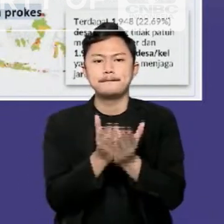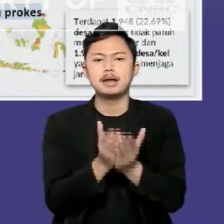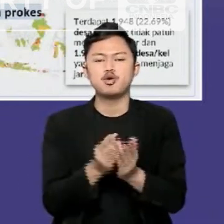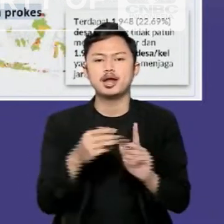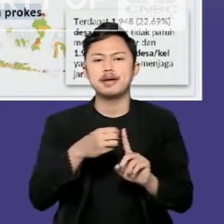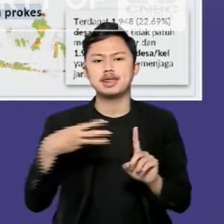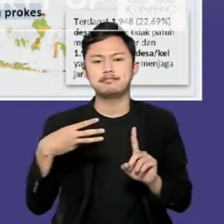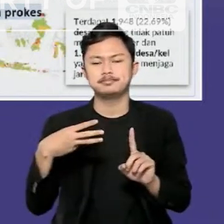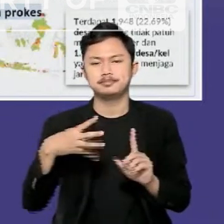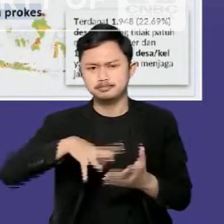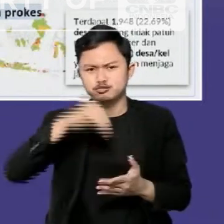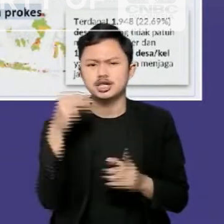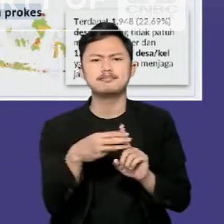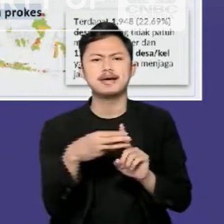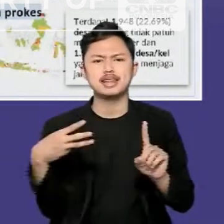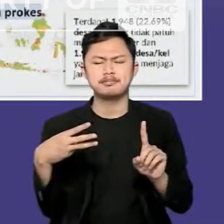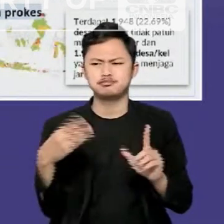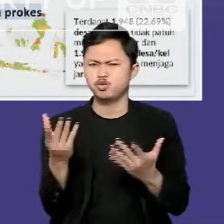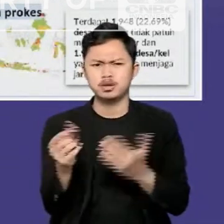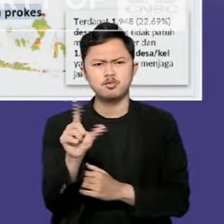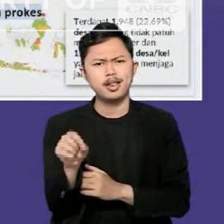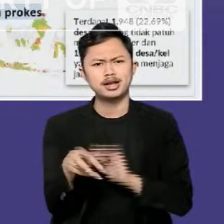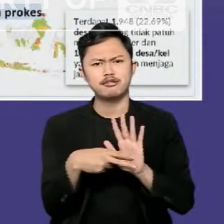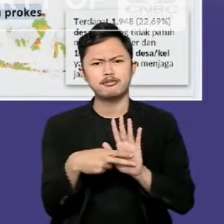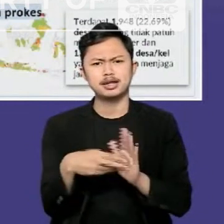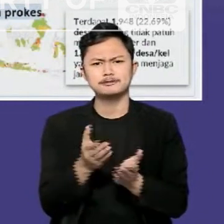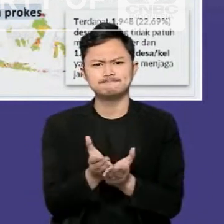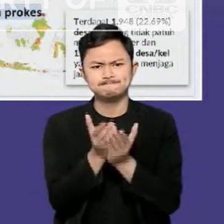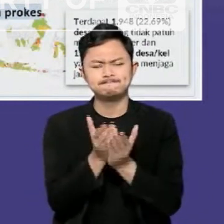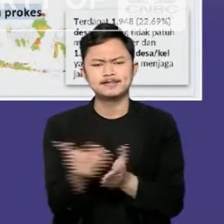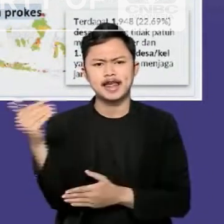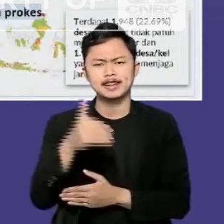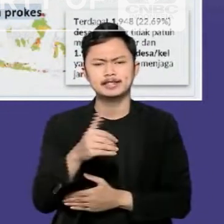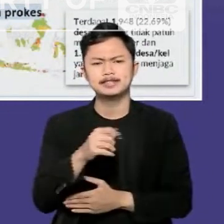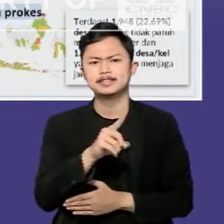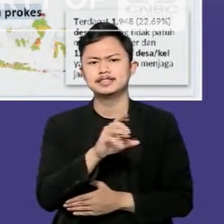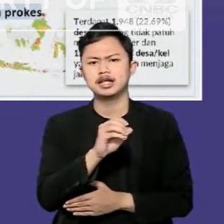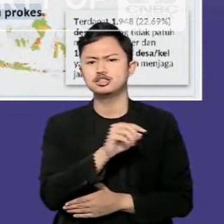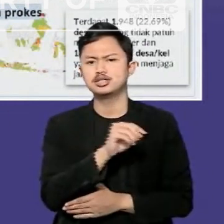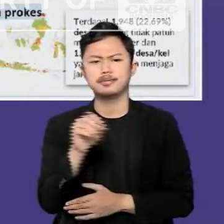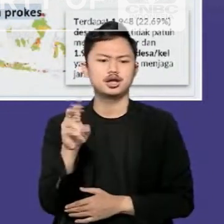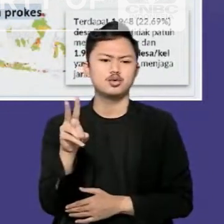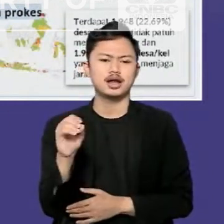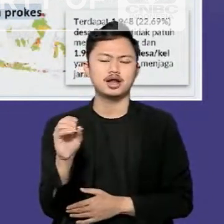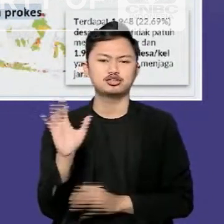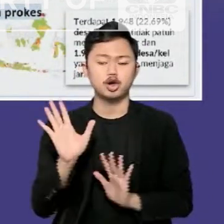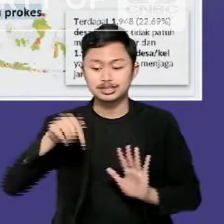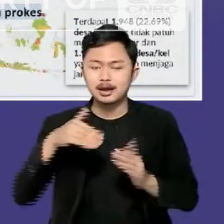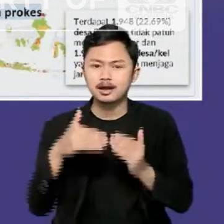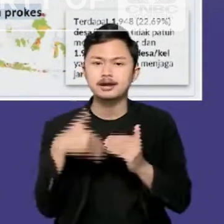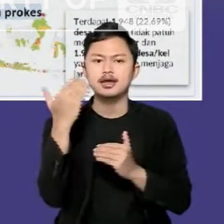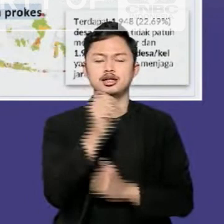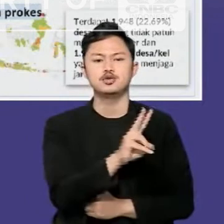Center, yang pada awal November memiliki angka kedatangan sekitar 100 sampai dengan 200, menjadi